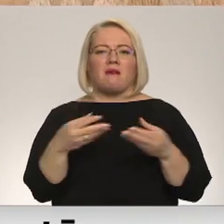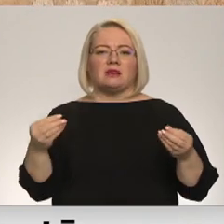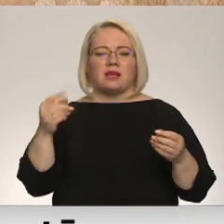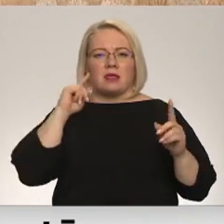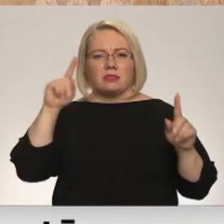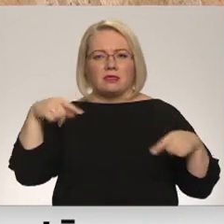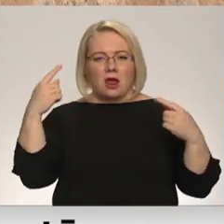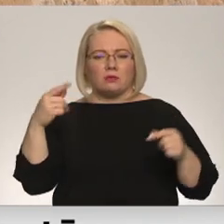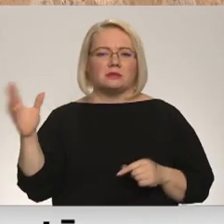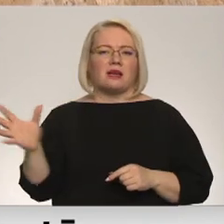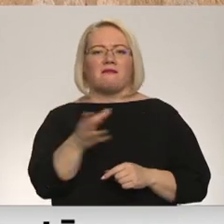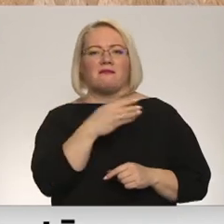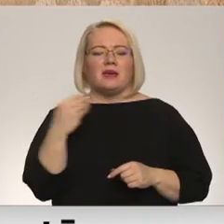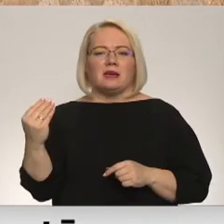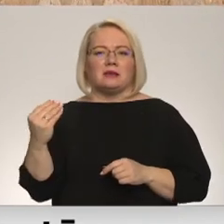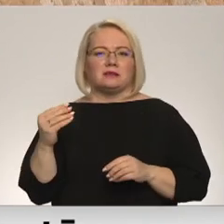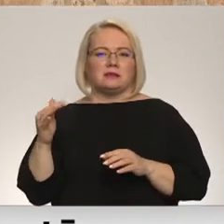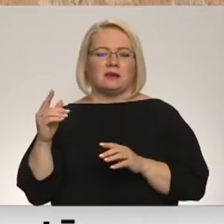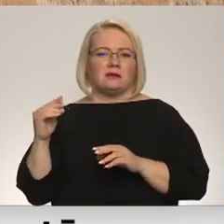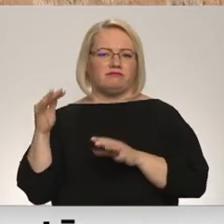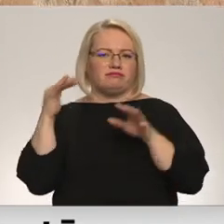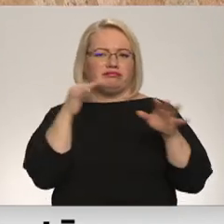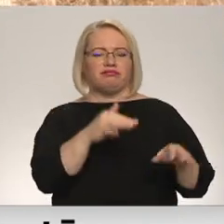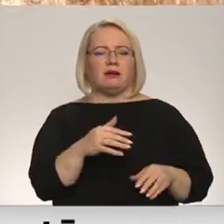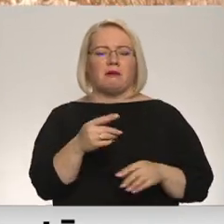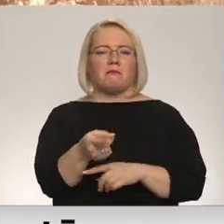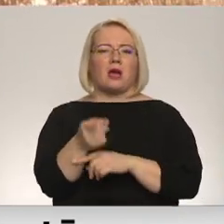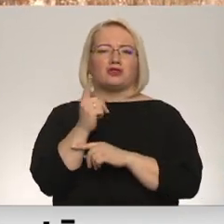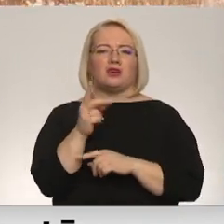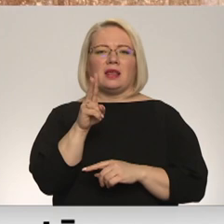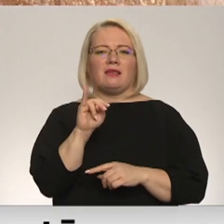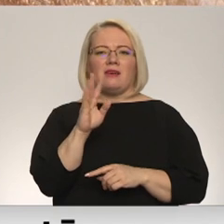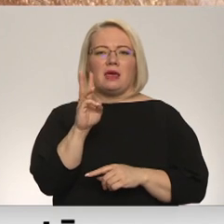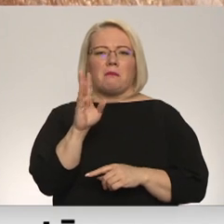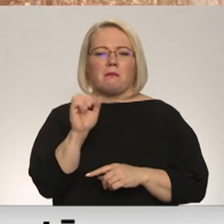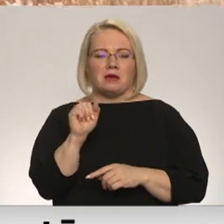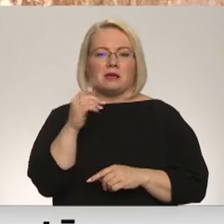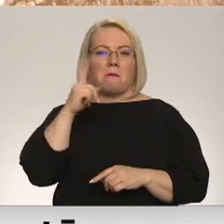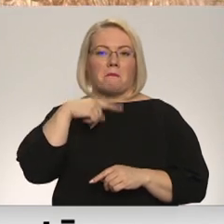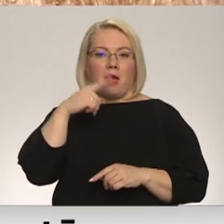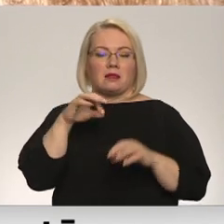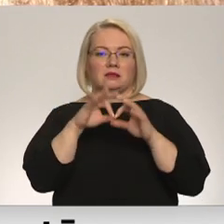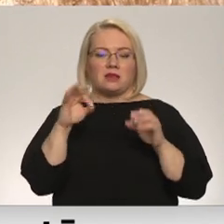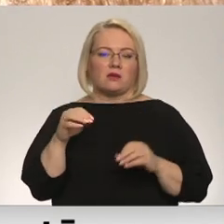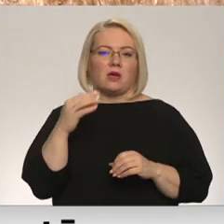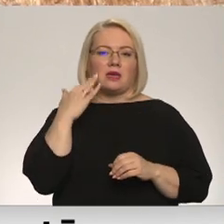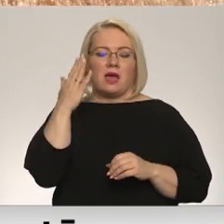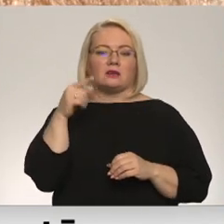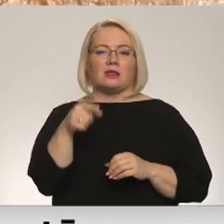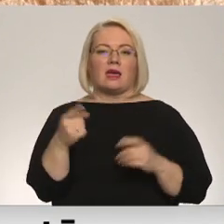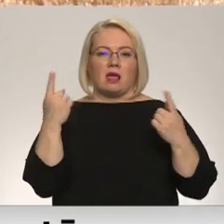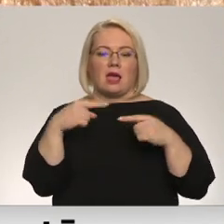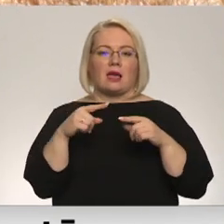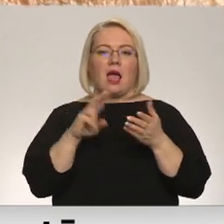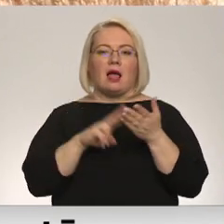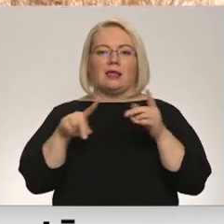saka, kad viss ir nosietis, viss brauc un tajā makšķirēt vīmbas, sākās kaut kur martā. Tad jācaka, uz to laiku būs tās licensis arī.